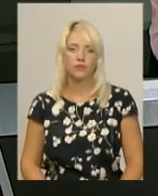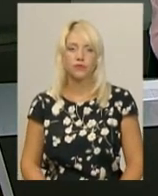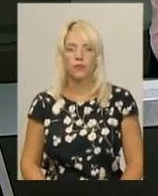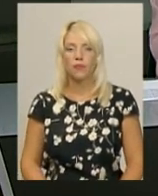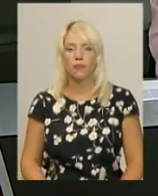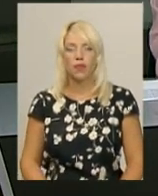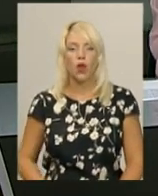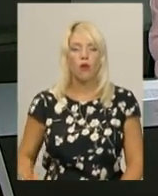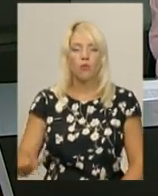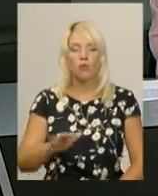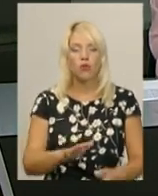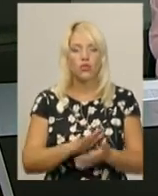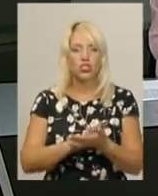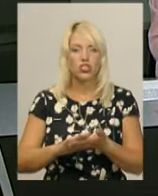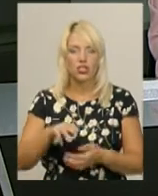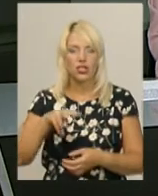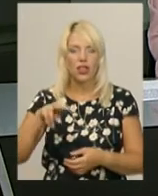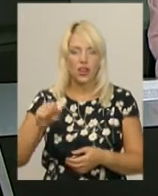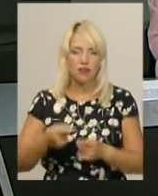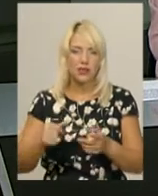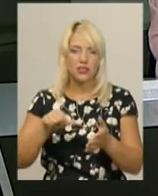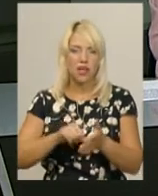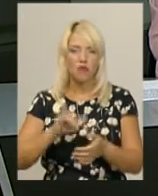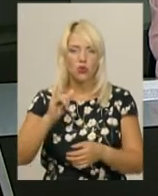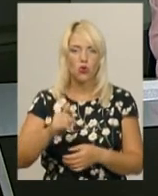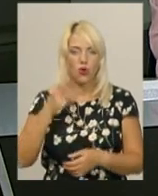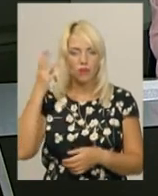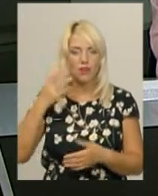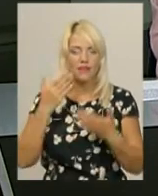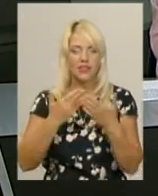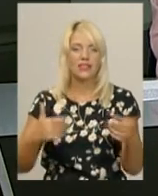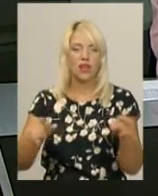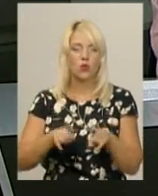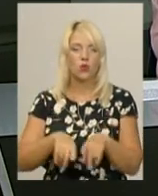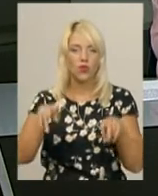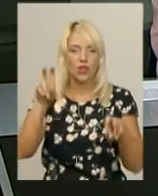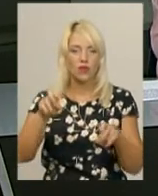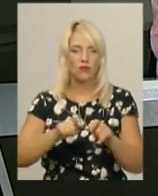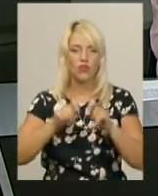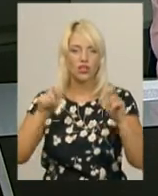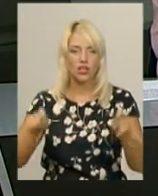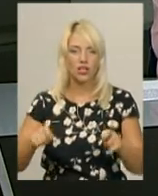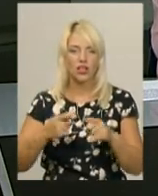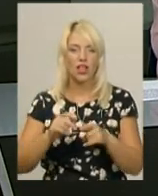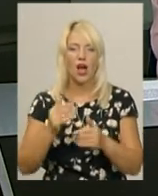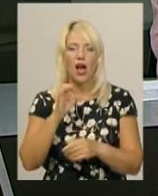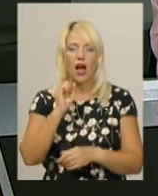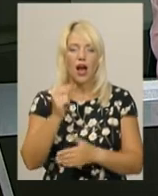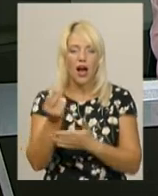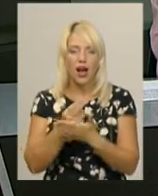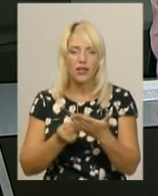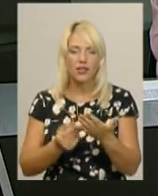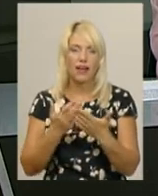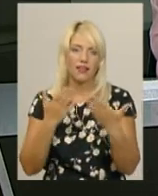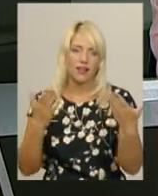Простір чистого тла представили у Хмельницькому. Виставка із такою назвою відкрилась в артгалереї «Масло». В експозиції зібрані